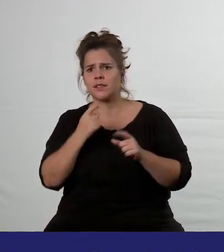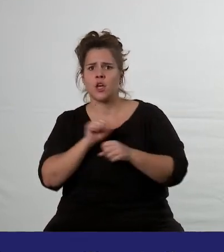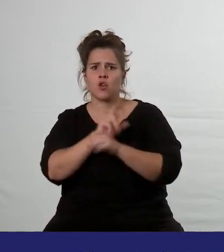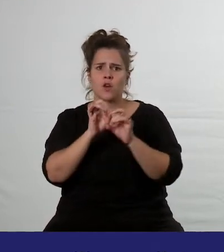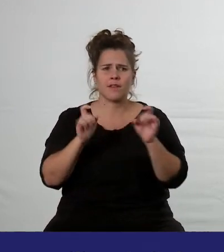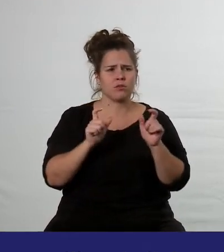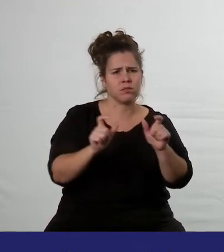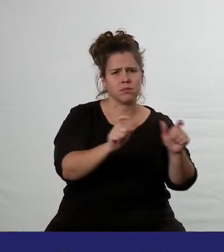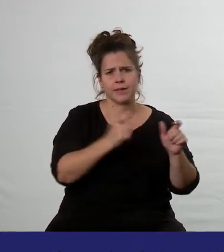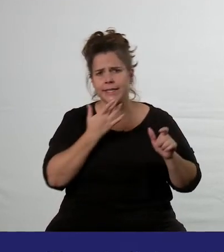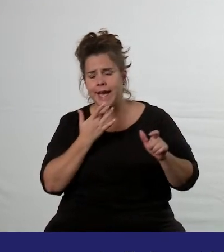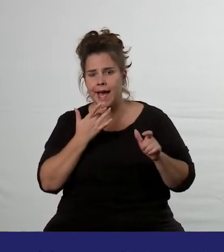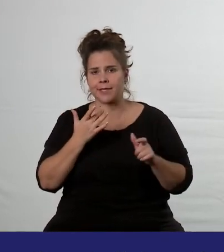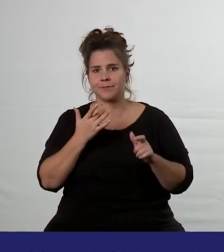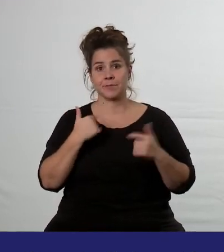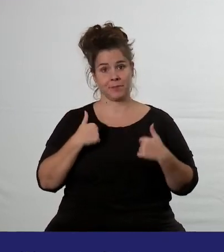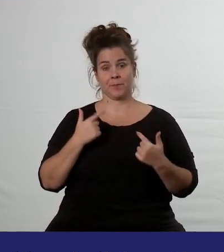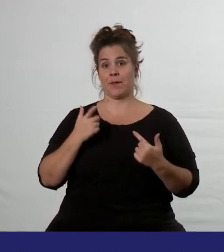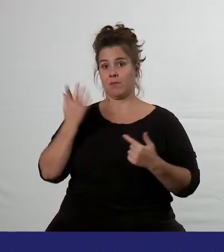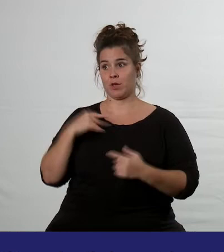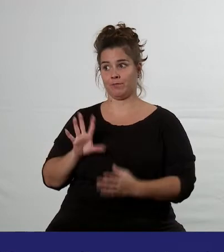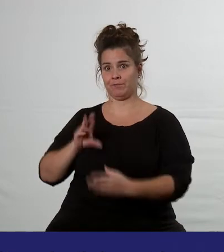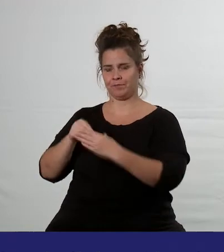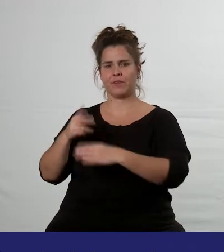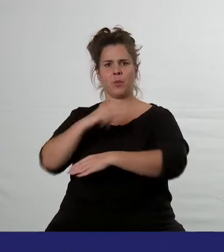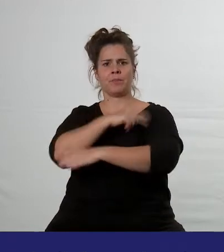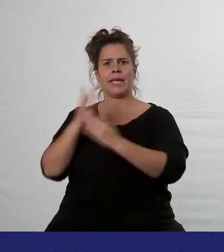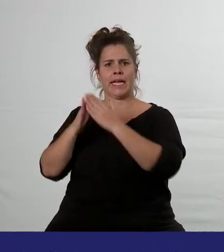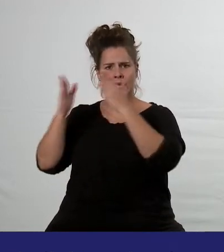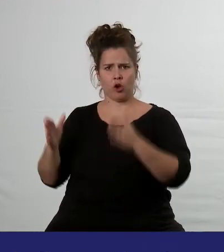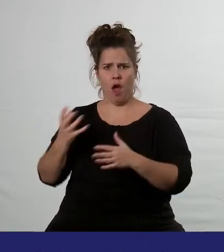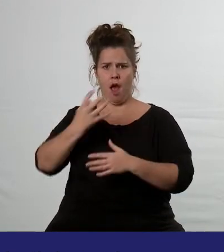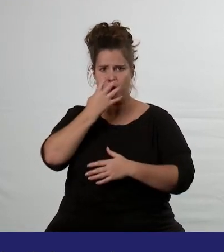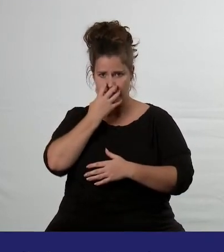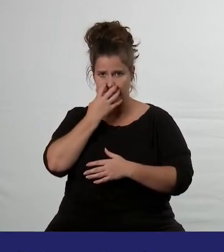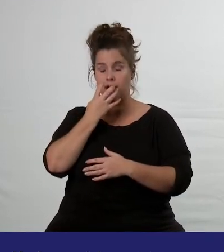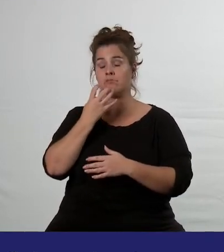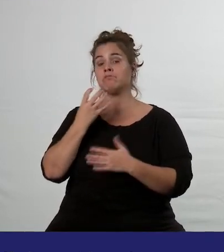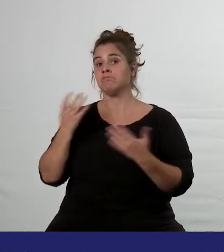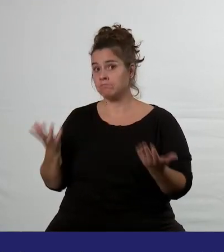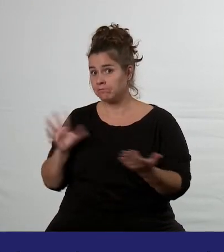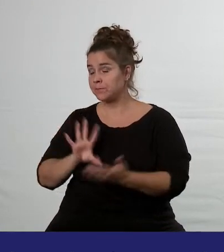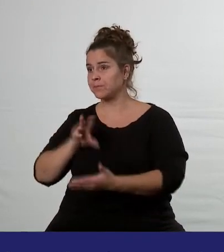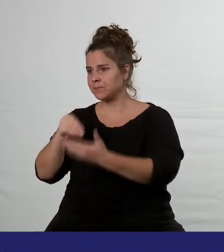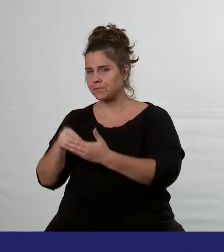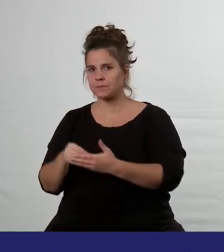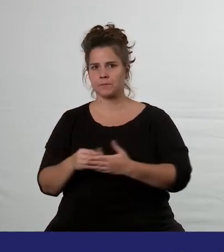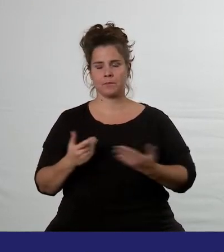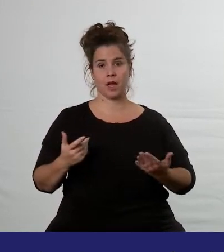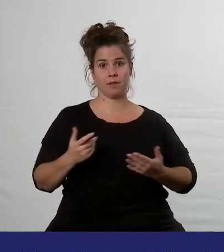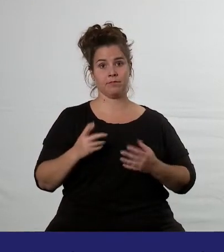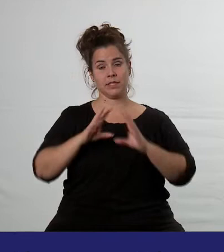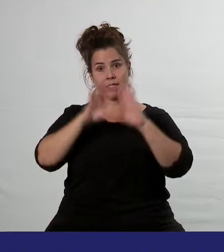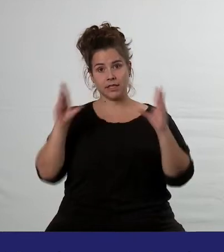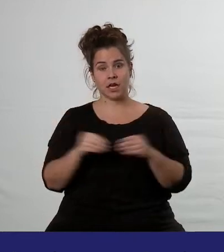šíření viru. Nastoupila jsem na kliniku anesteziologie, perioperační a intenzivní medicíny. Měla jsem pět